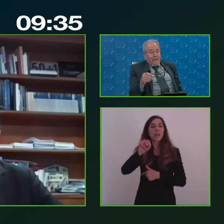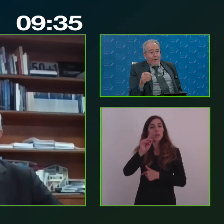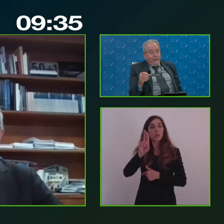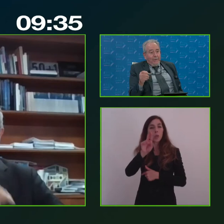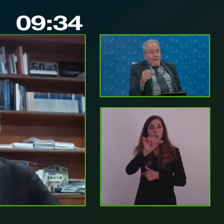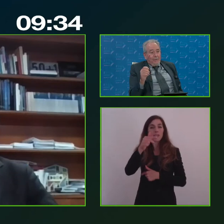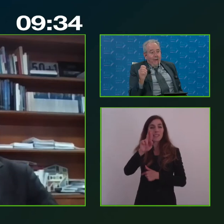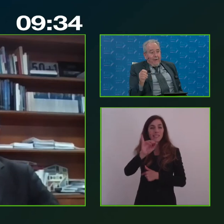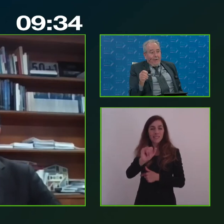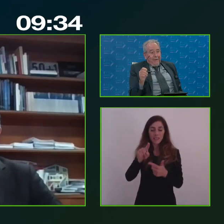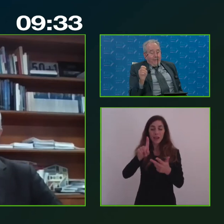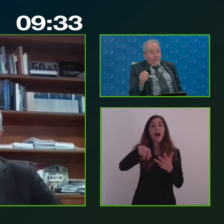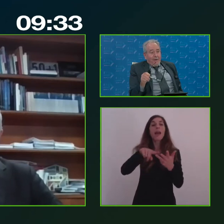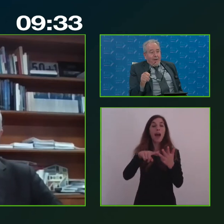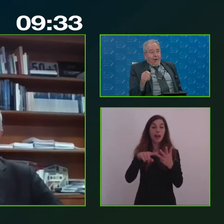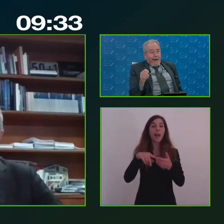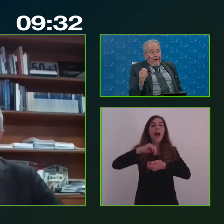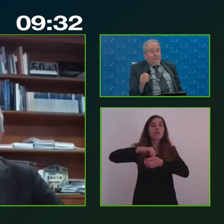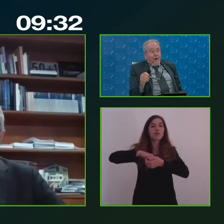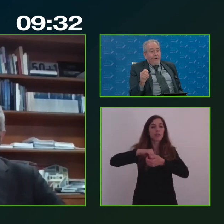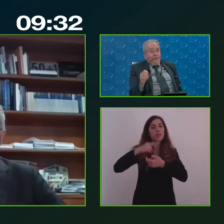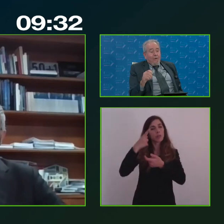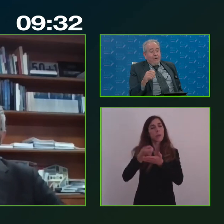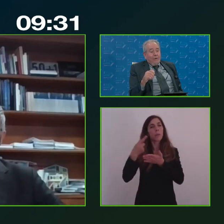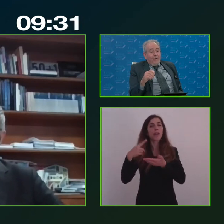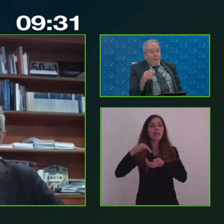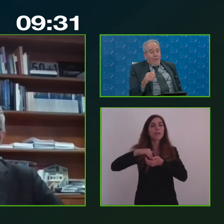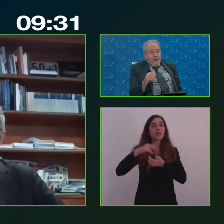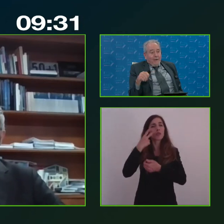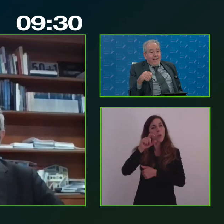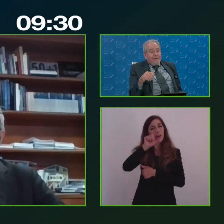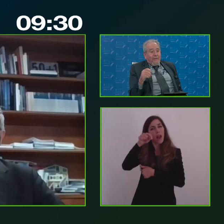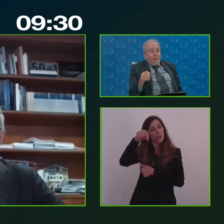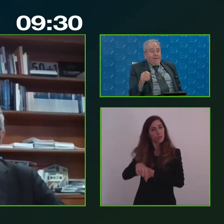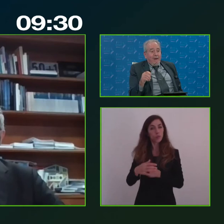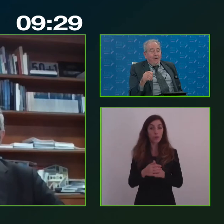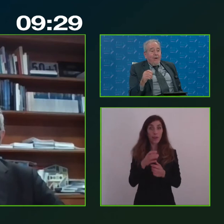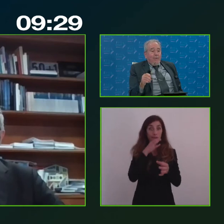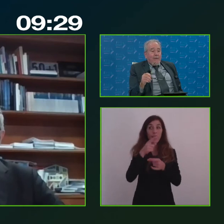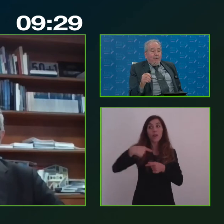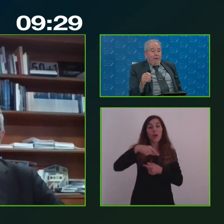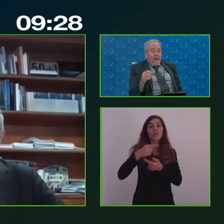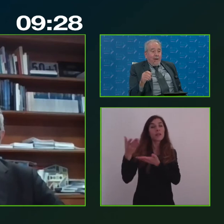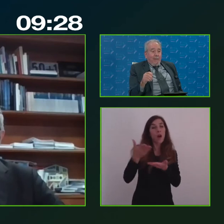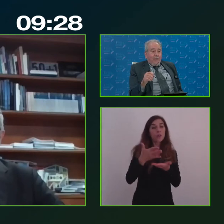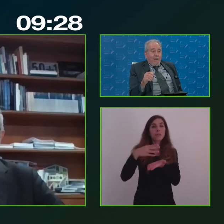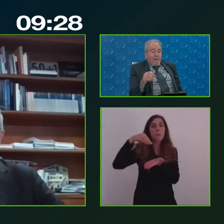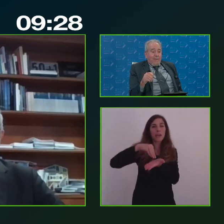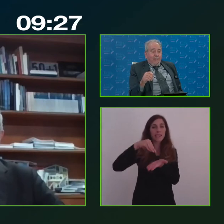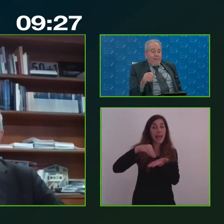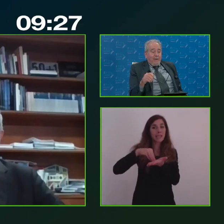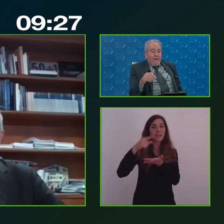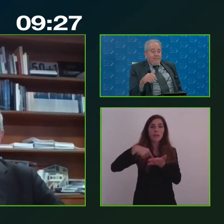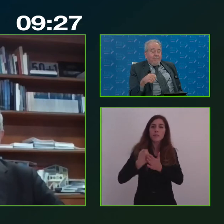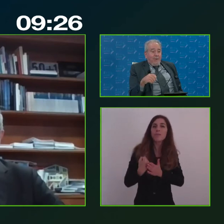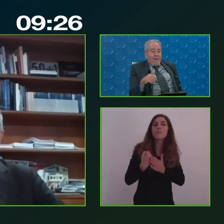'importante associazione per il sud. Quindi rafforzo questo, con queste presenze rafforziamo questa politica che è una politica mi